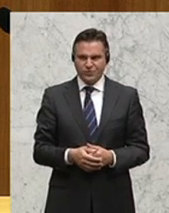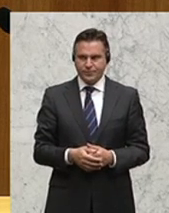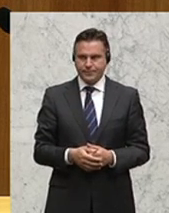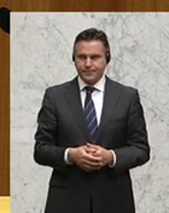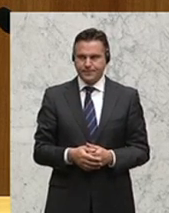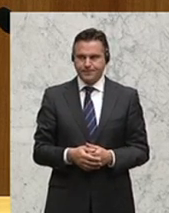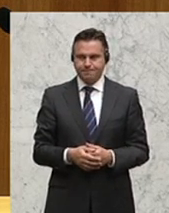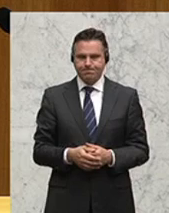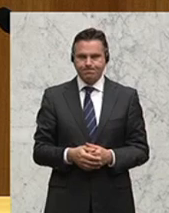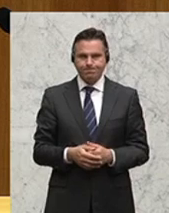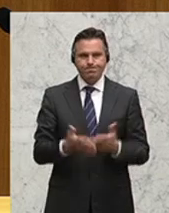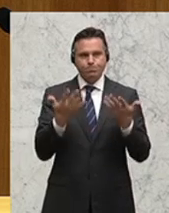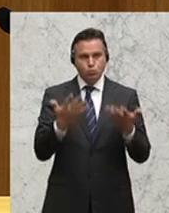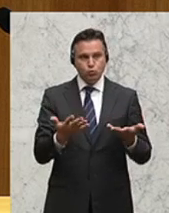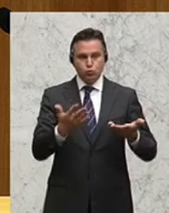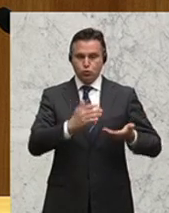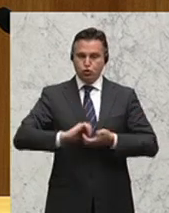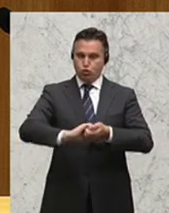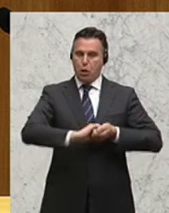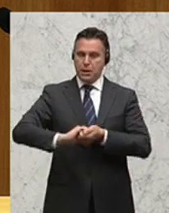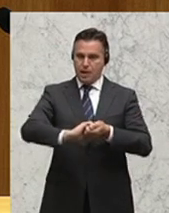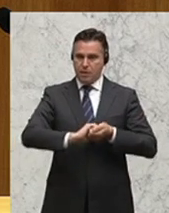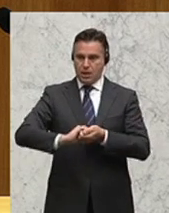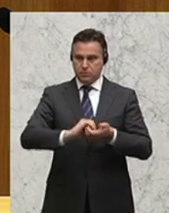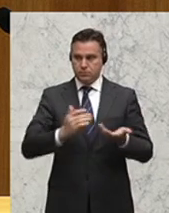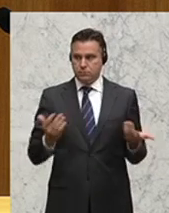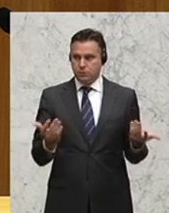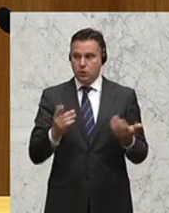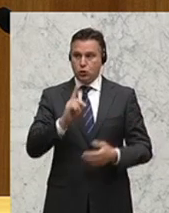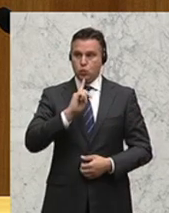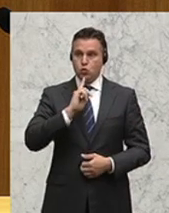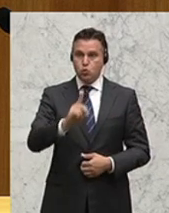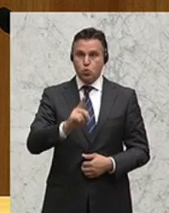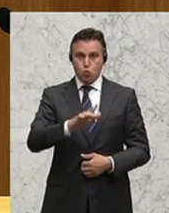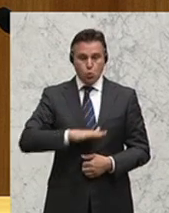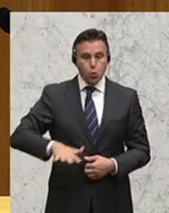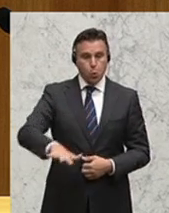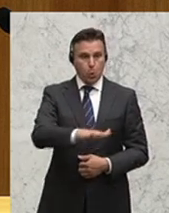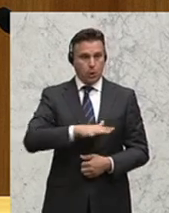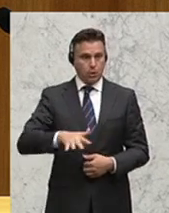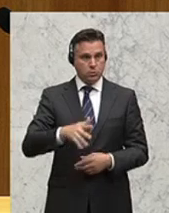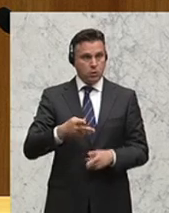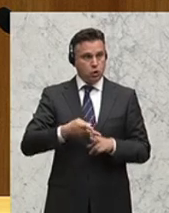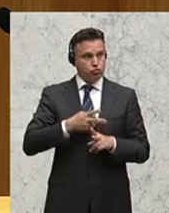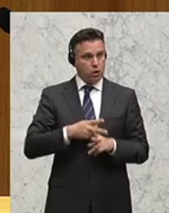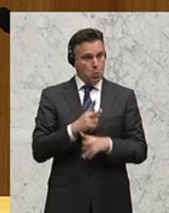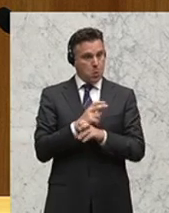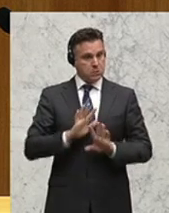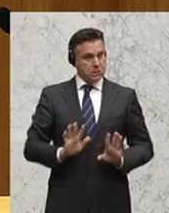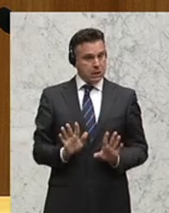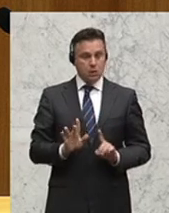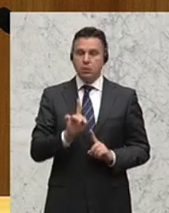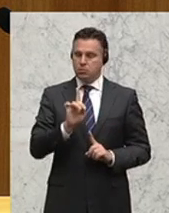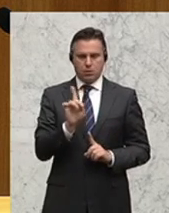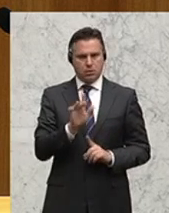Dieses Verständnis von Solidarität darf aber nicht nur auf die nationale Ebene beschränkt werden. Auch auf europäischer